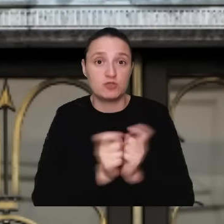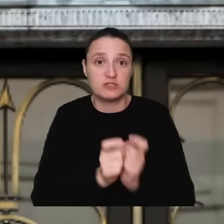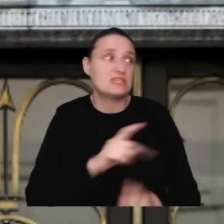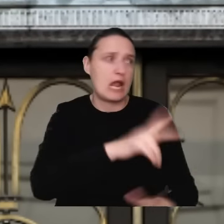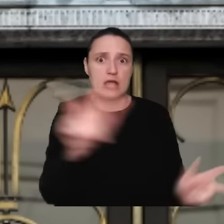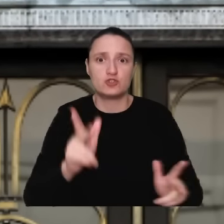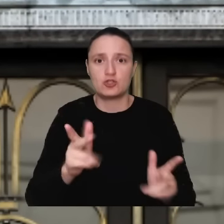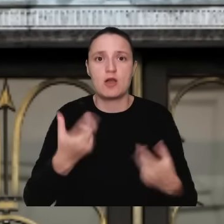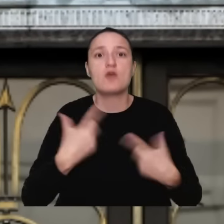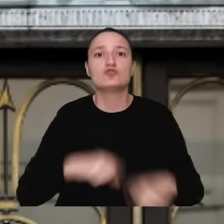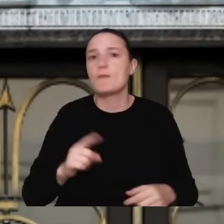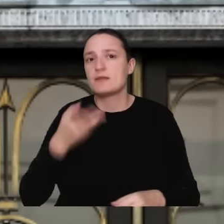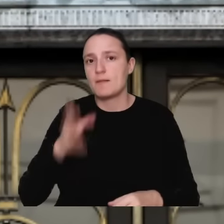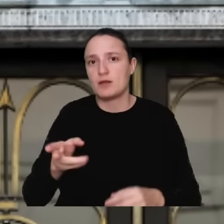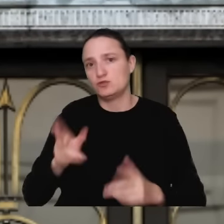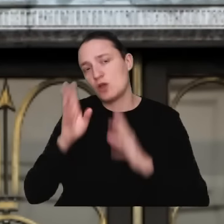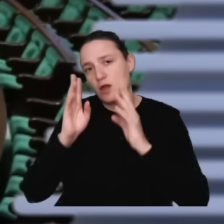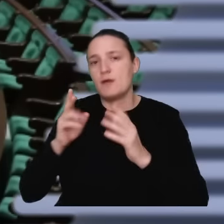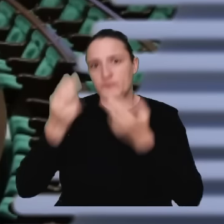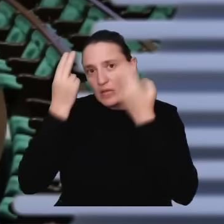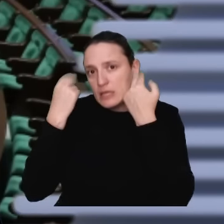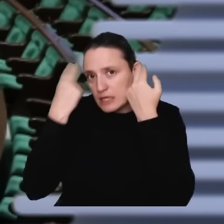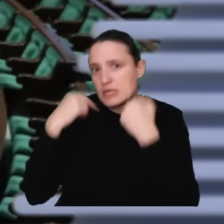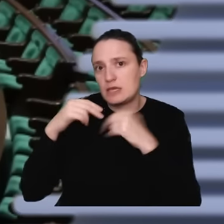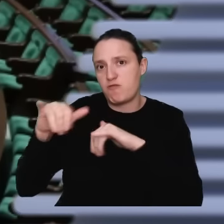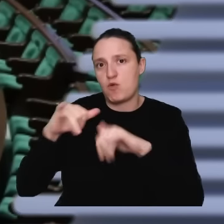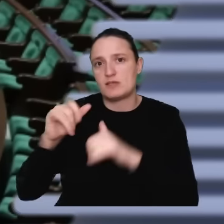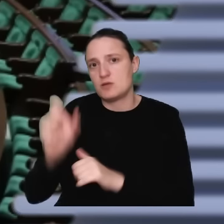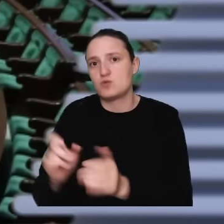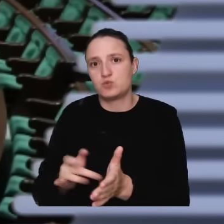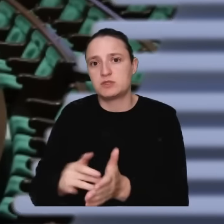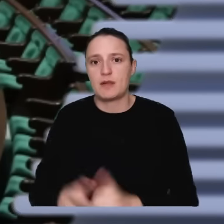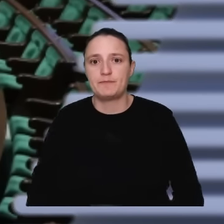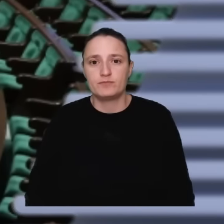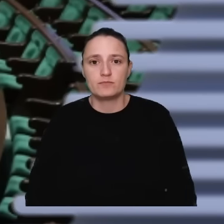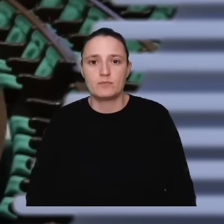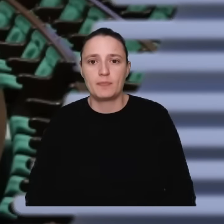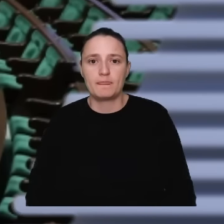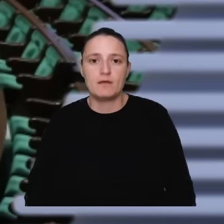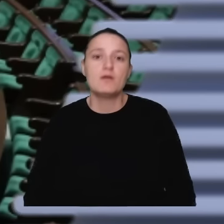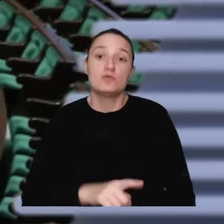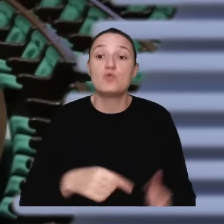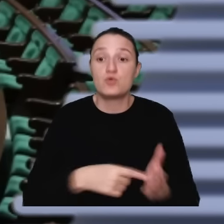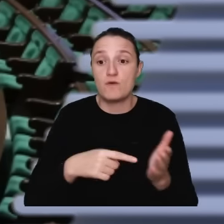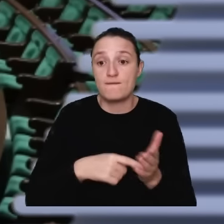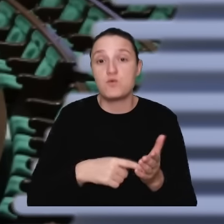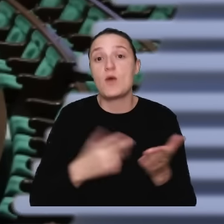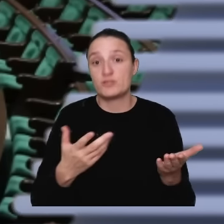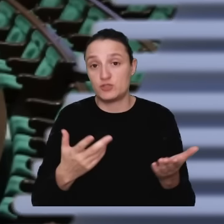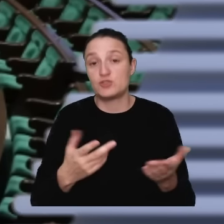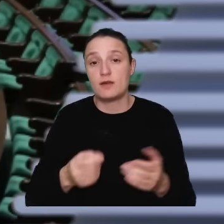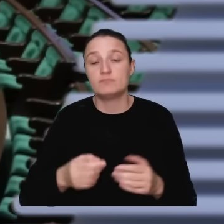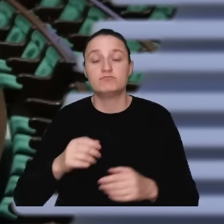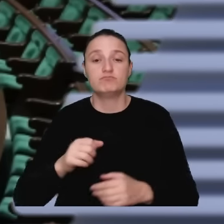ludzi, którzy nie będą podporządkowani władzy Donalda Tuska. Właśnie, bo kiedy pierwszym elementem, bo o tym rozmawialiśmy, to jest typowe dla reżimów autorytarnych,